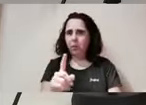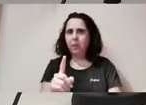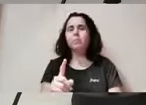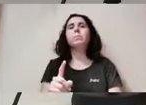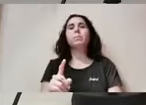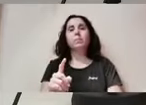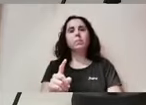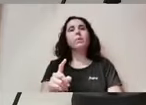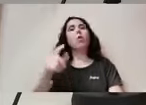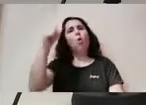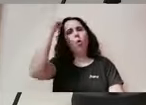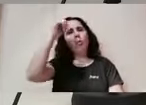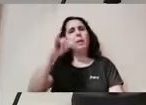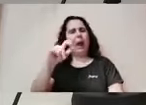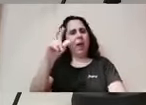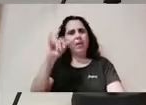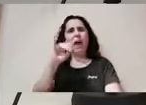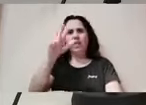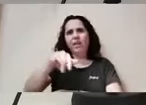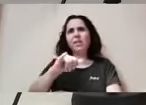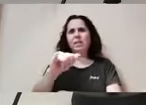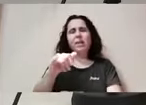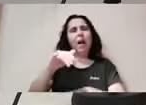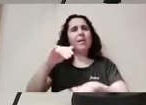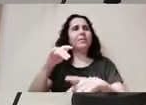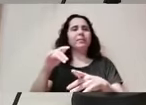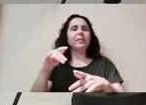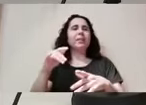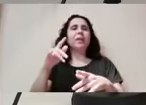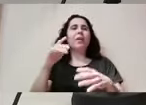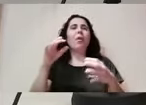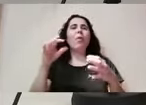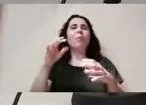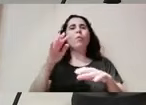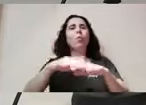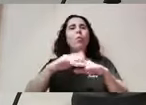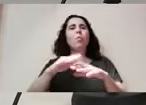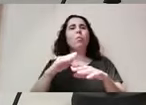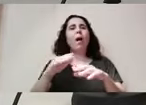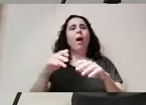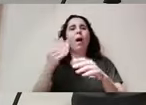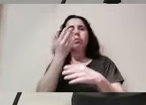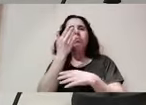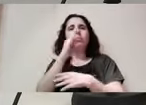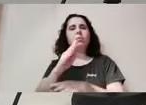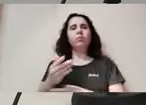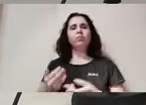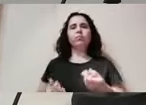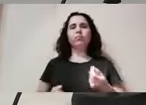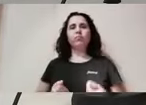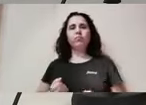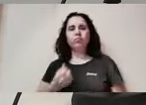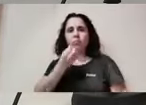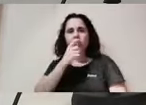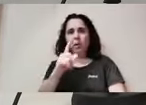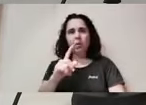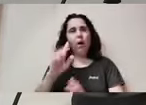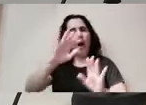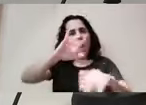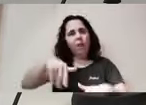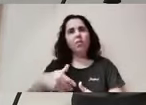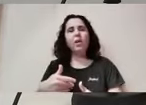ben endonats per la masculinitat tòxica i fan que